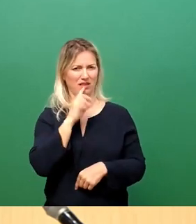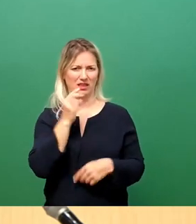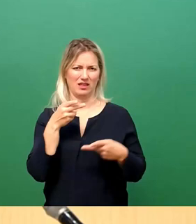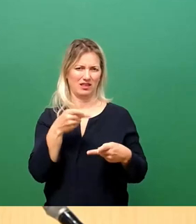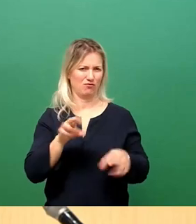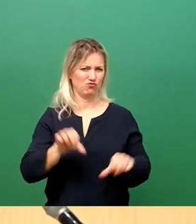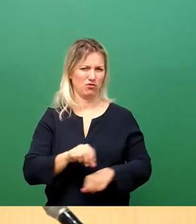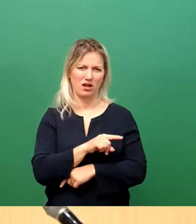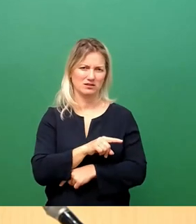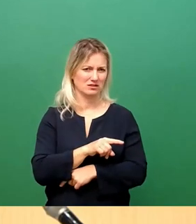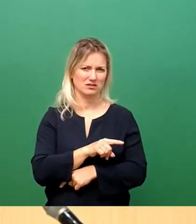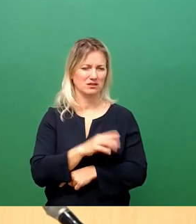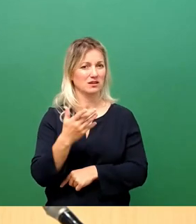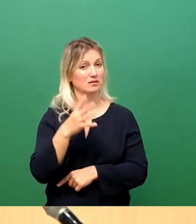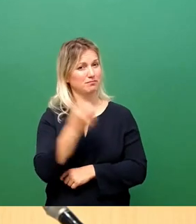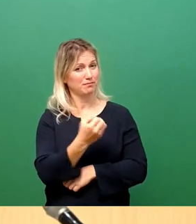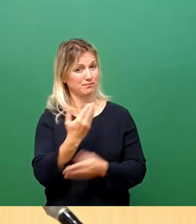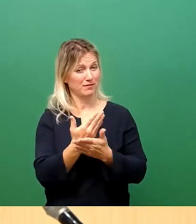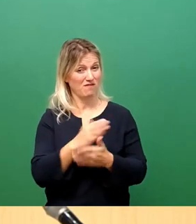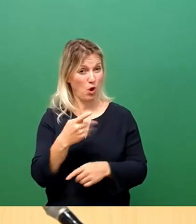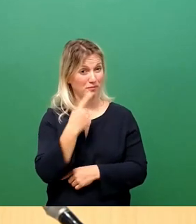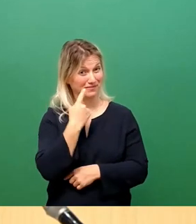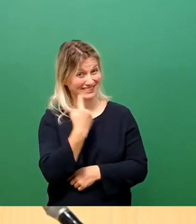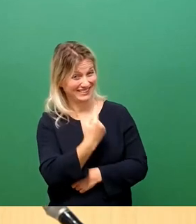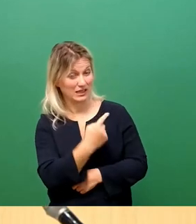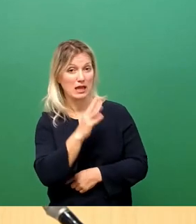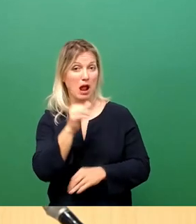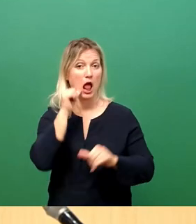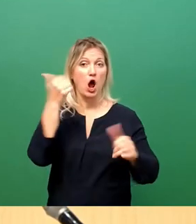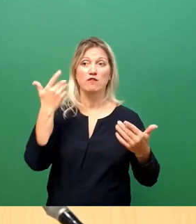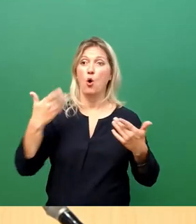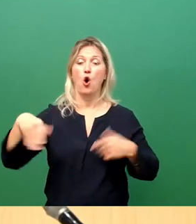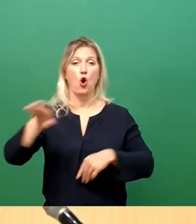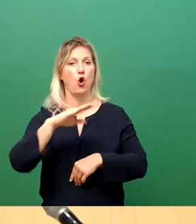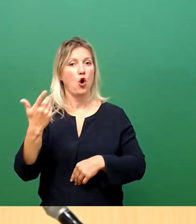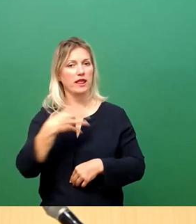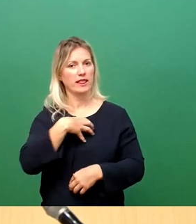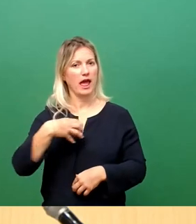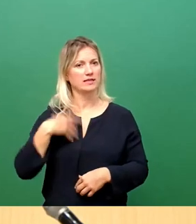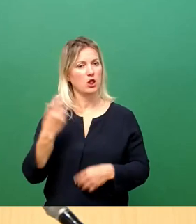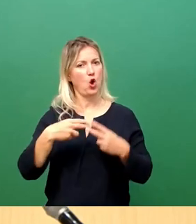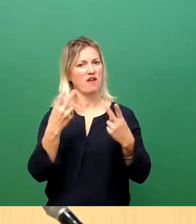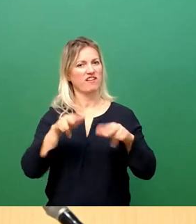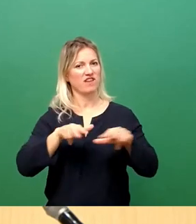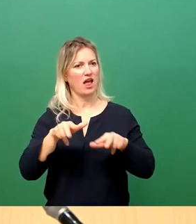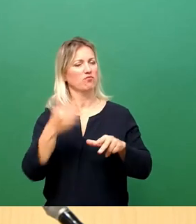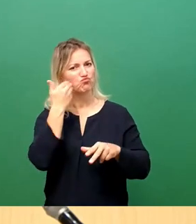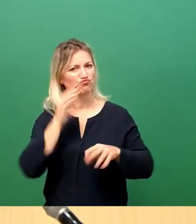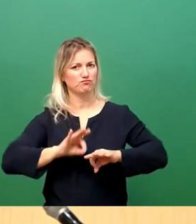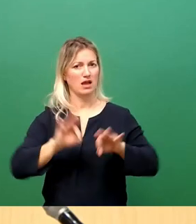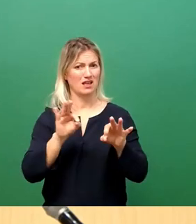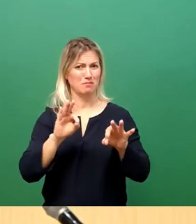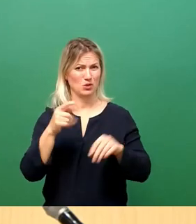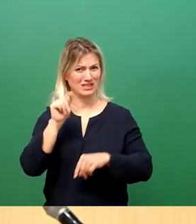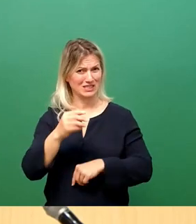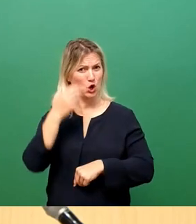erkennen, dass es gerade sie sind, die immer besonders laut nach Verbesserungen von den ÖPNV in Dresden rufen. Gerade die DVB braucht den Neubau der Königsbrücker Straße am